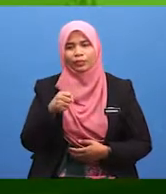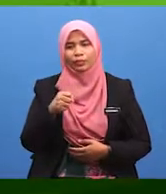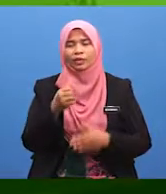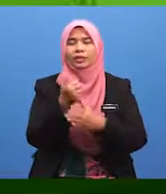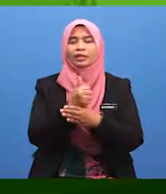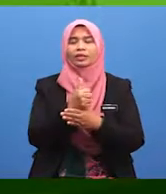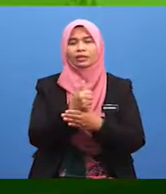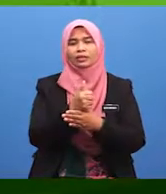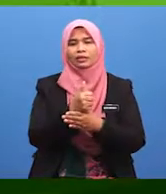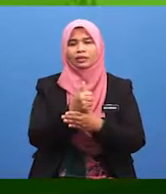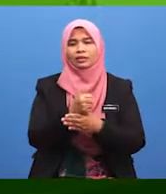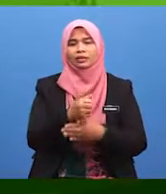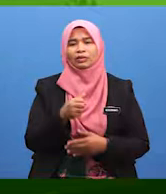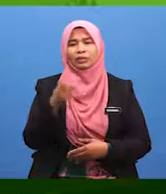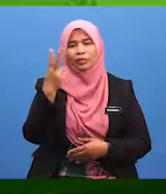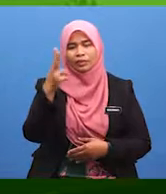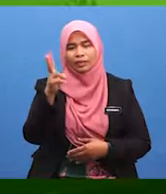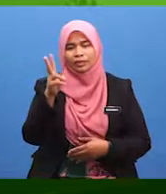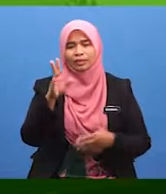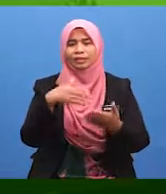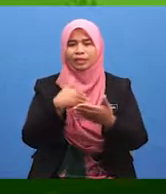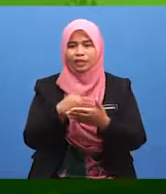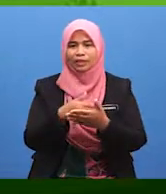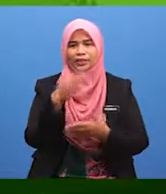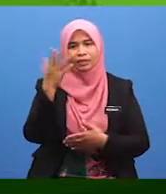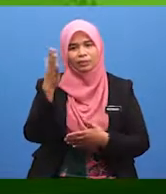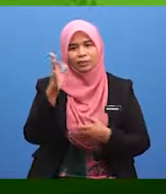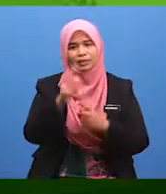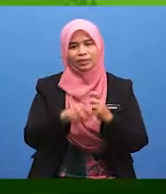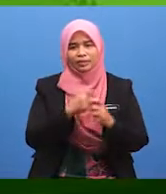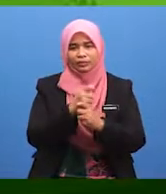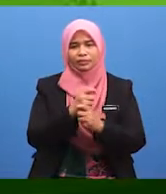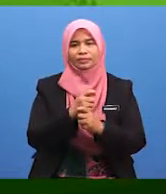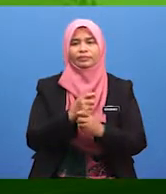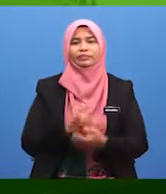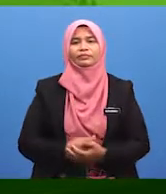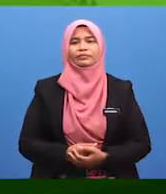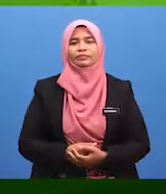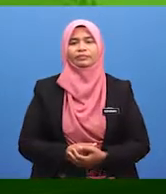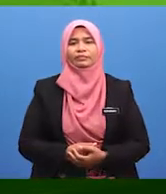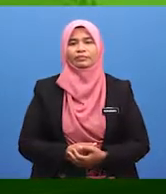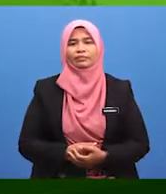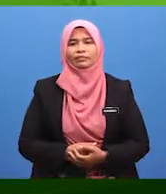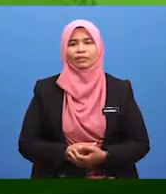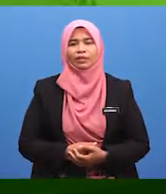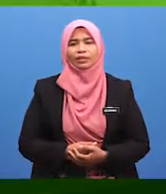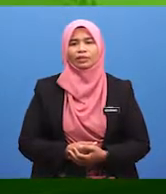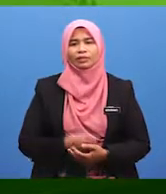berumur antara 12 hingga 15. Tahun